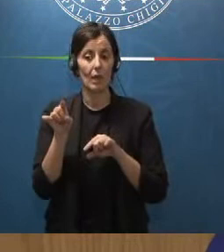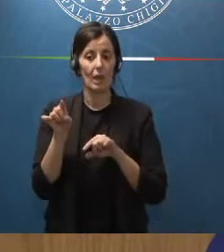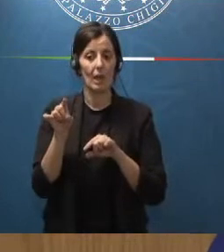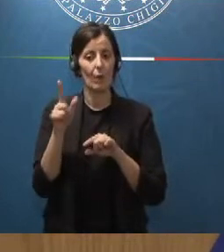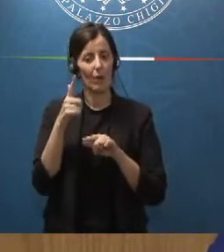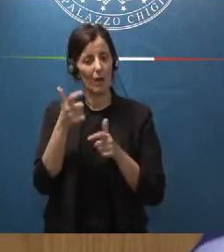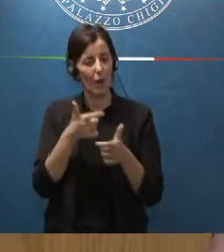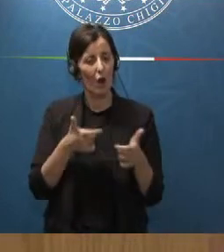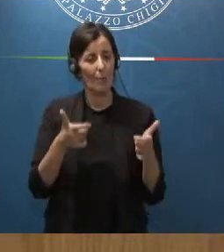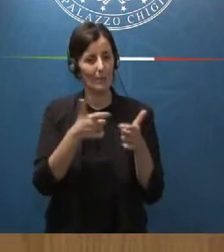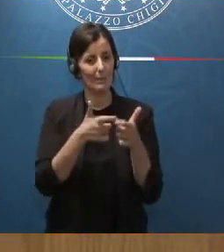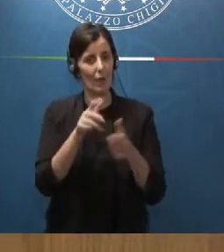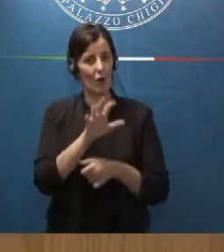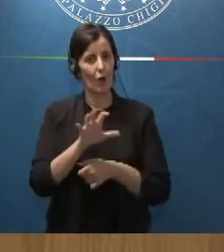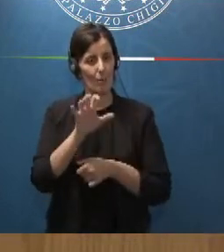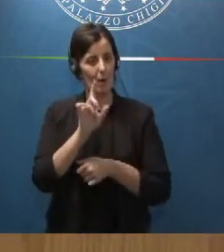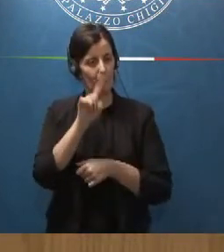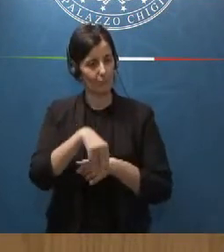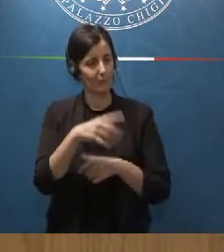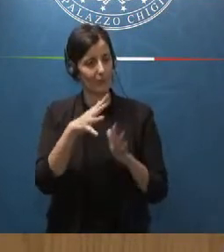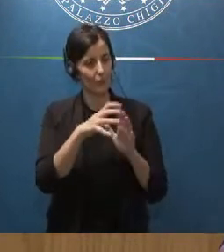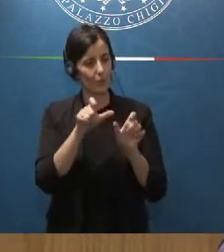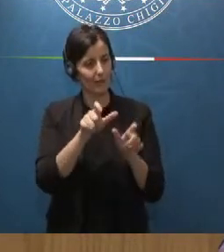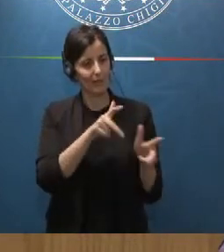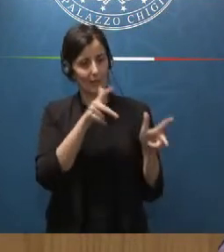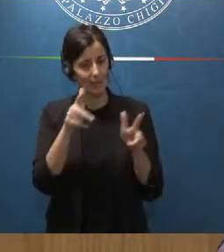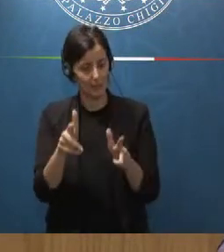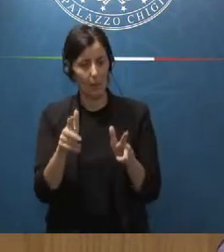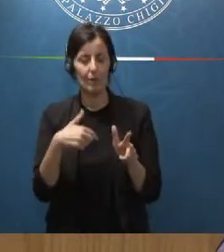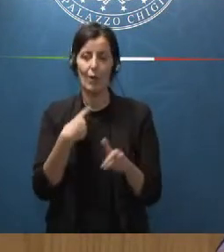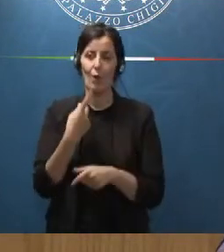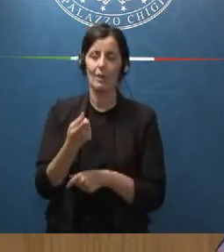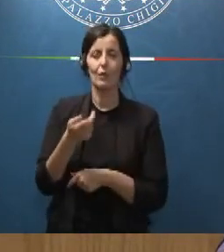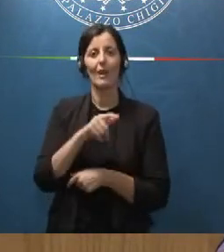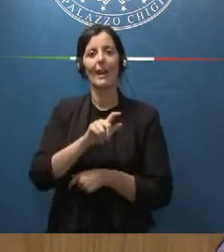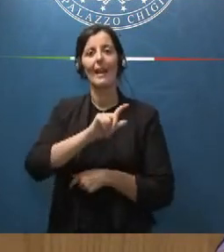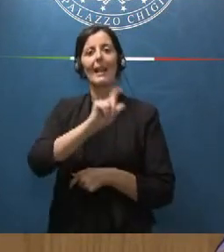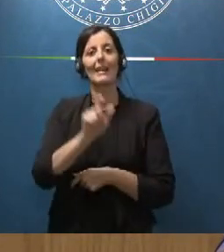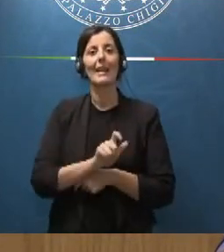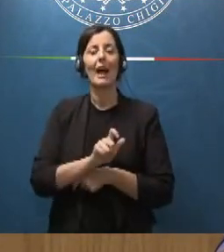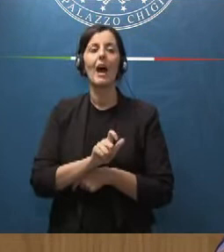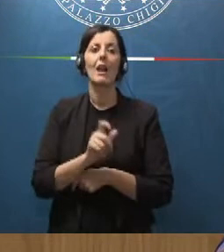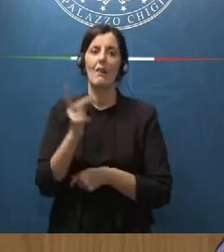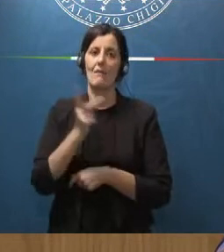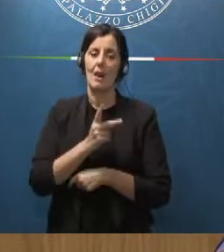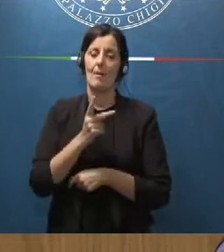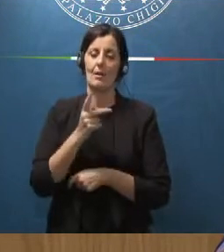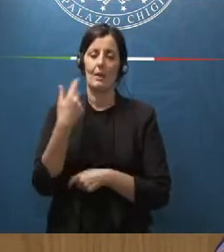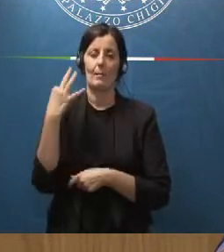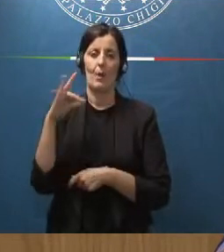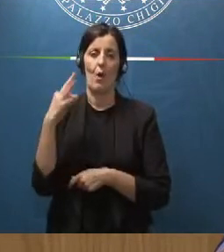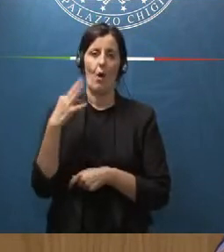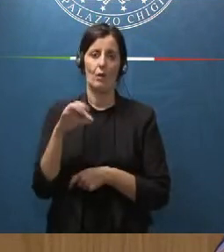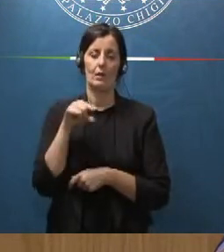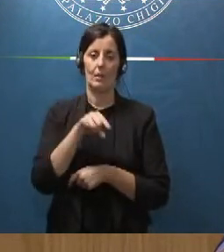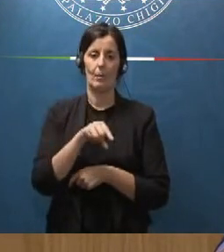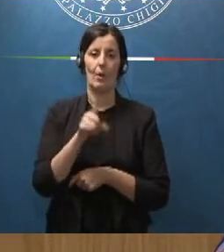commissario europeo all'industria dei trasporti gli ho detto che l'Italia è un ottimo paese deve fare